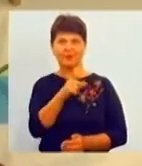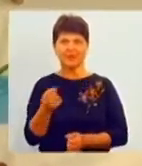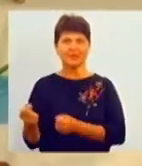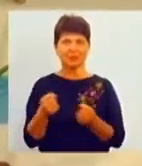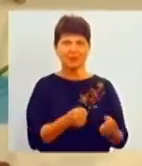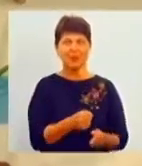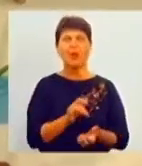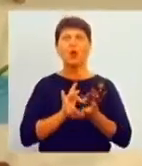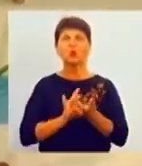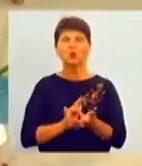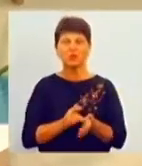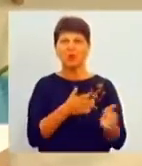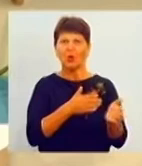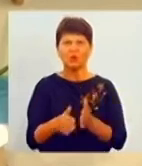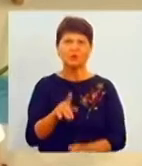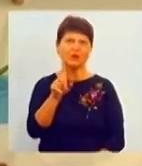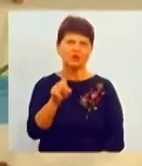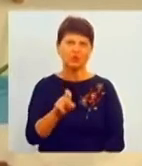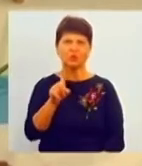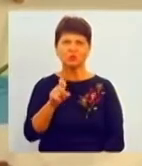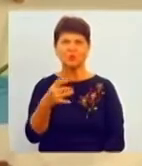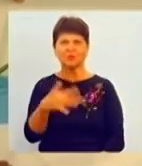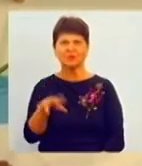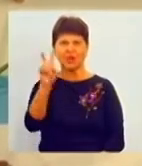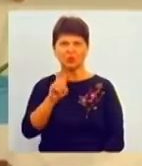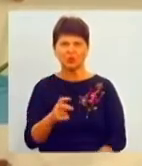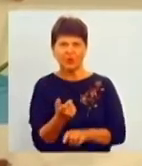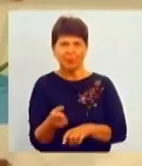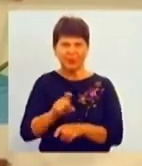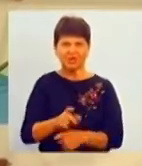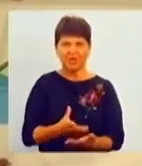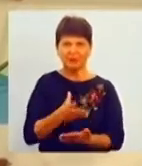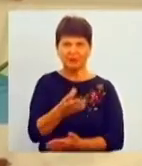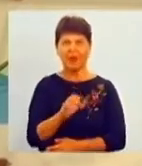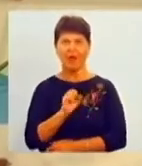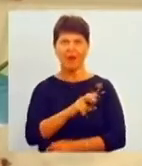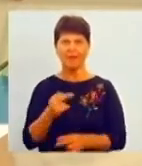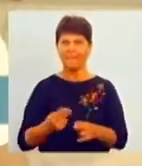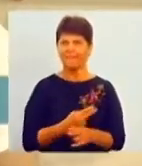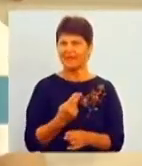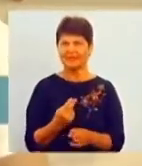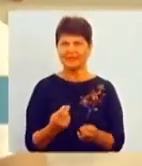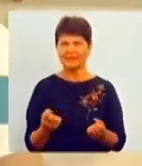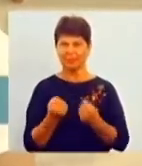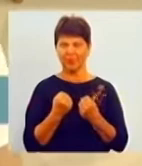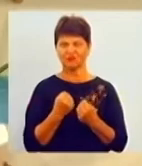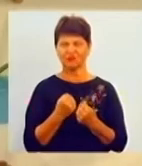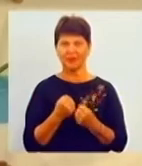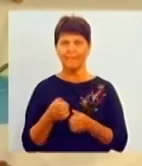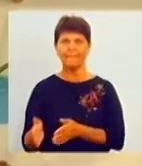по 100-150 доларів, але вбезпечити себе від суттєвих переносів рейсу